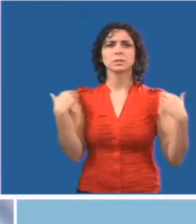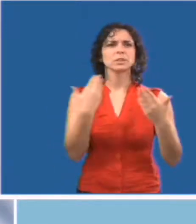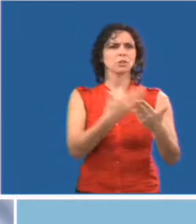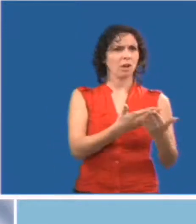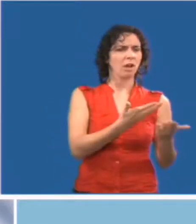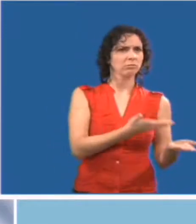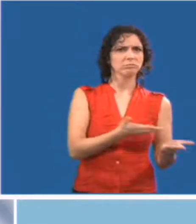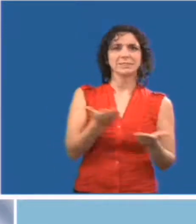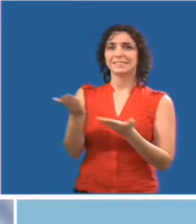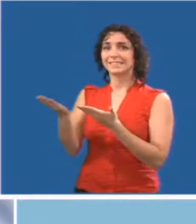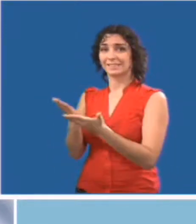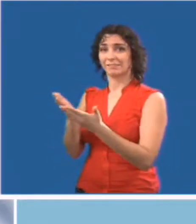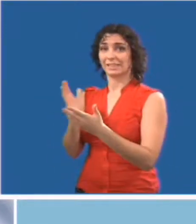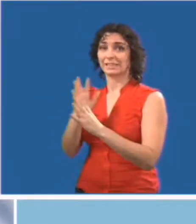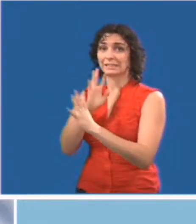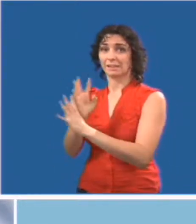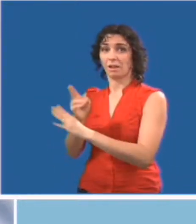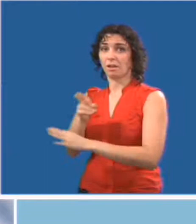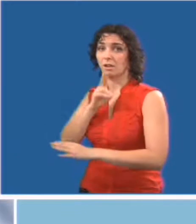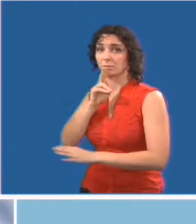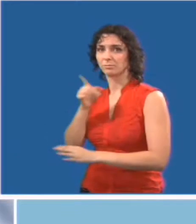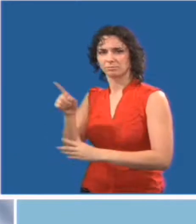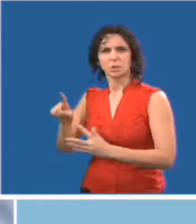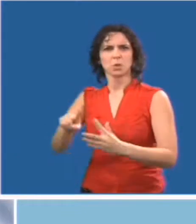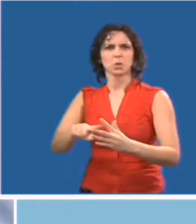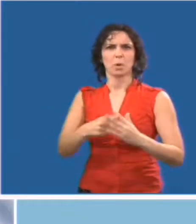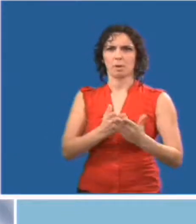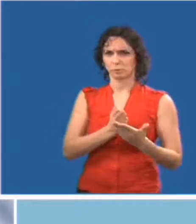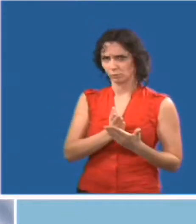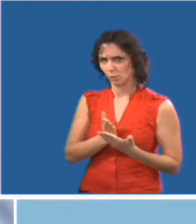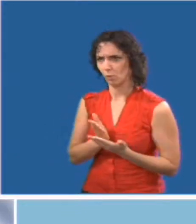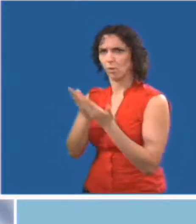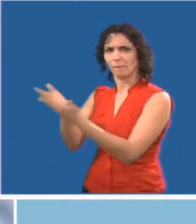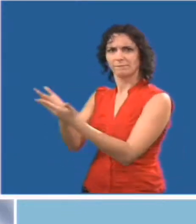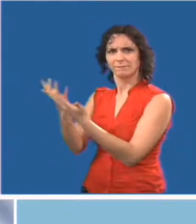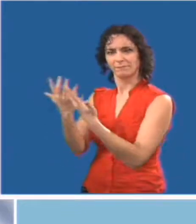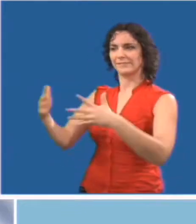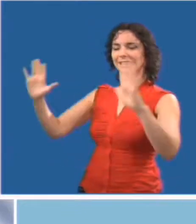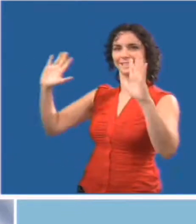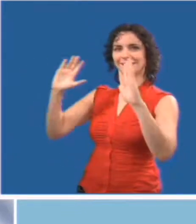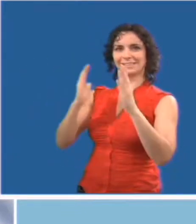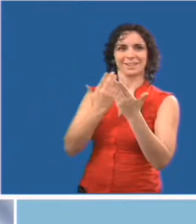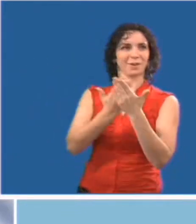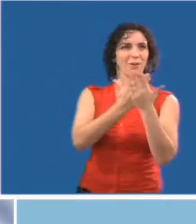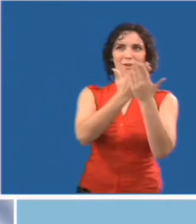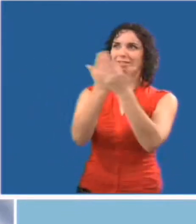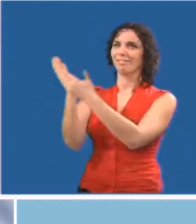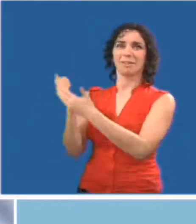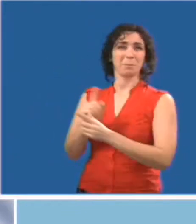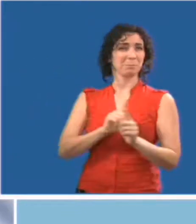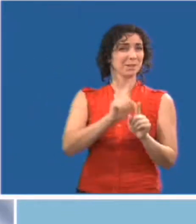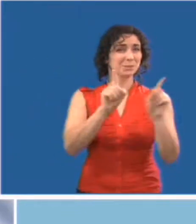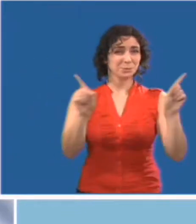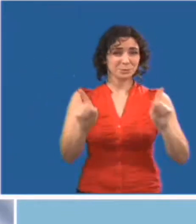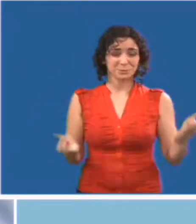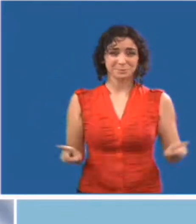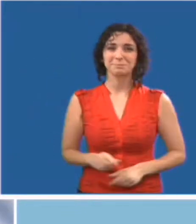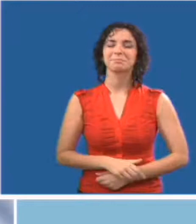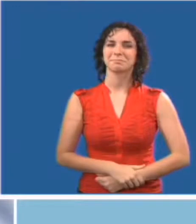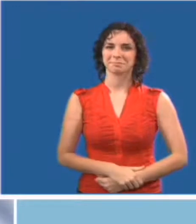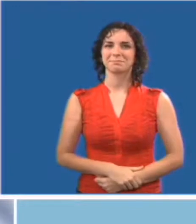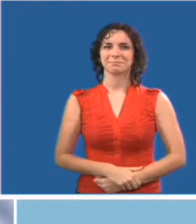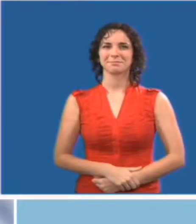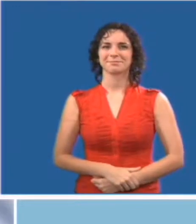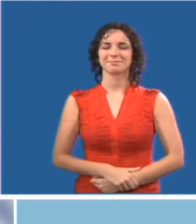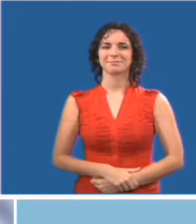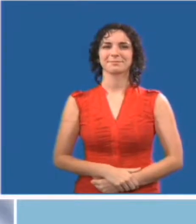procéder à la mise en œuvre de cette norme. Ce faisant, ils doivent satisfaire toutes les exigences